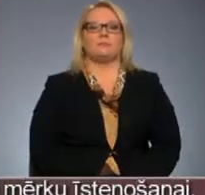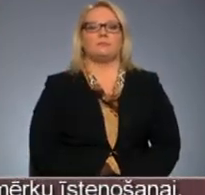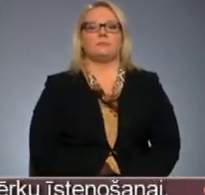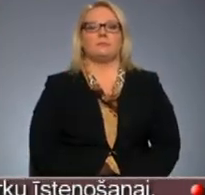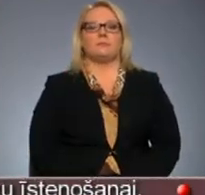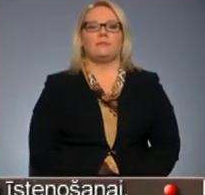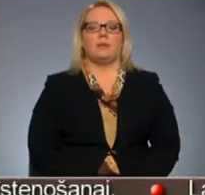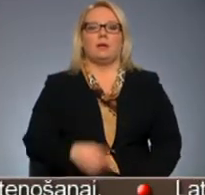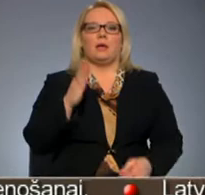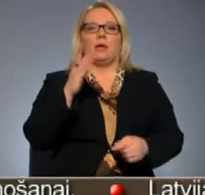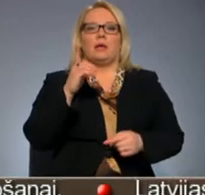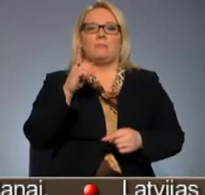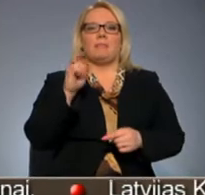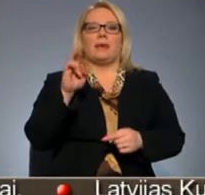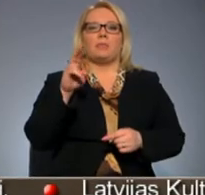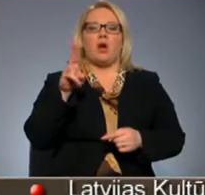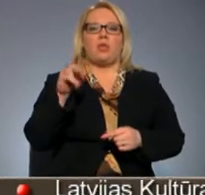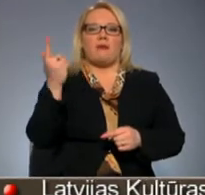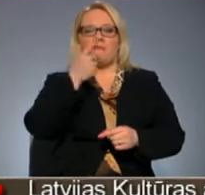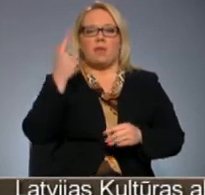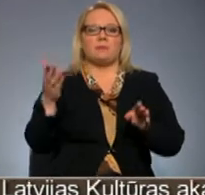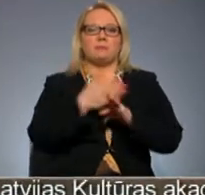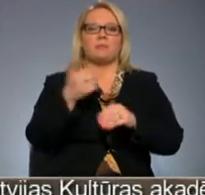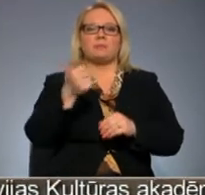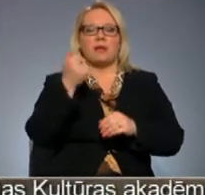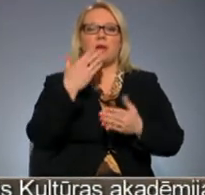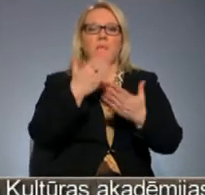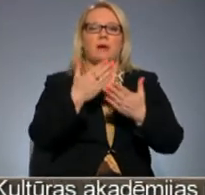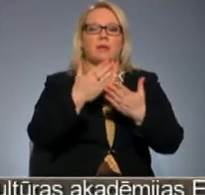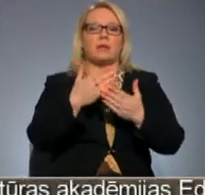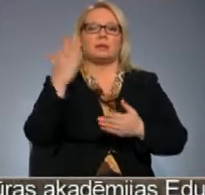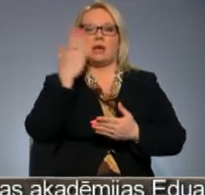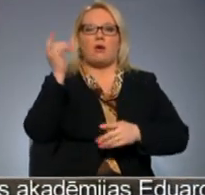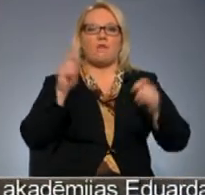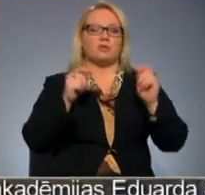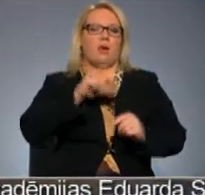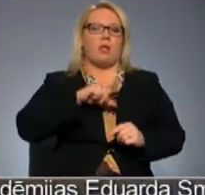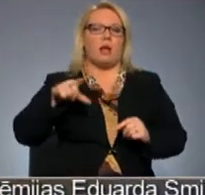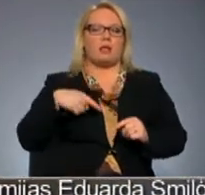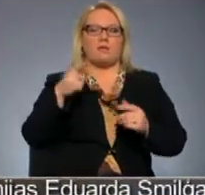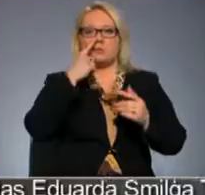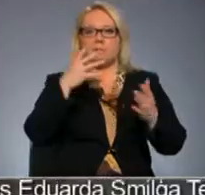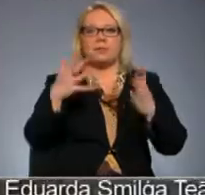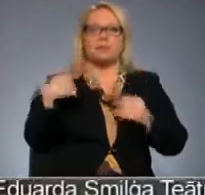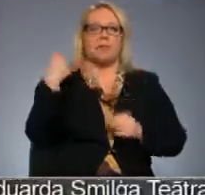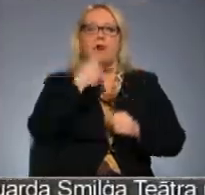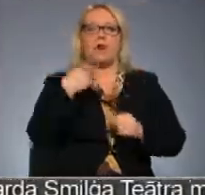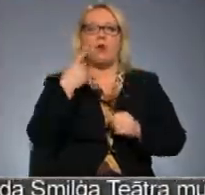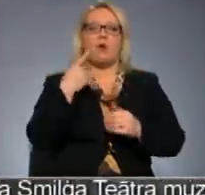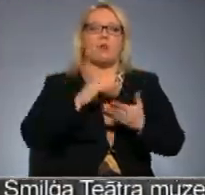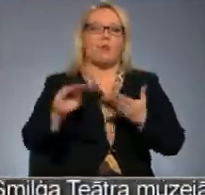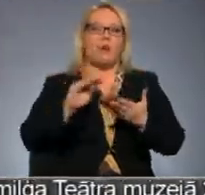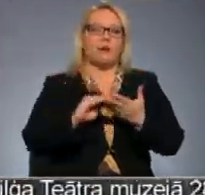Billa Plimtona filmas pirms gadiem ir rādīts arī kinofestivālos Latvijā un viņam ir spilgts autorokraksts,